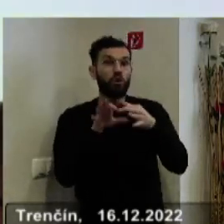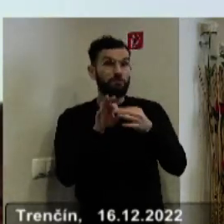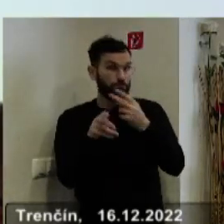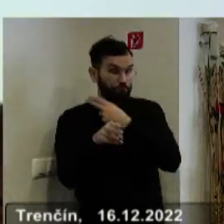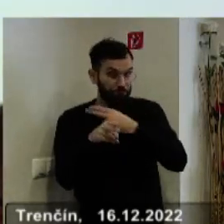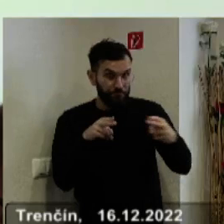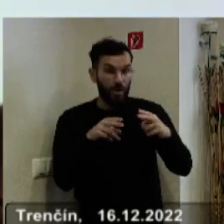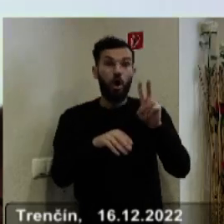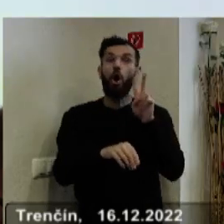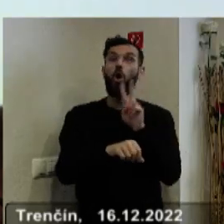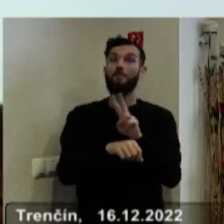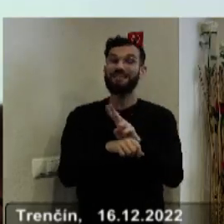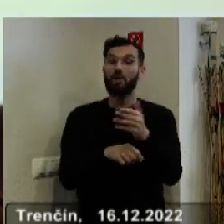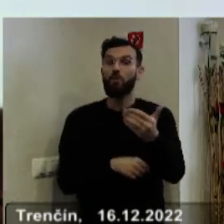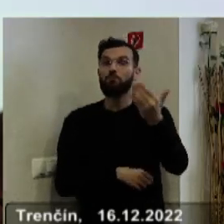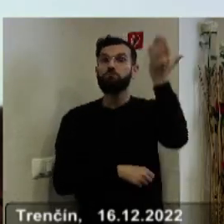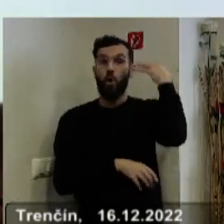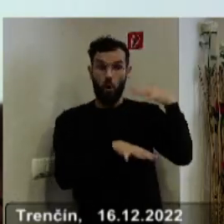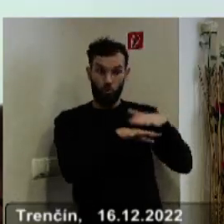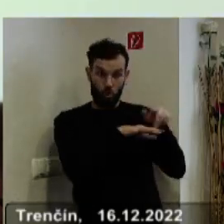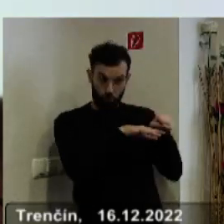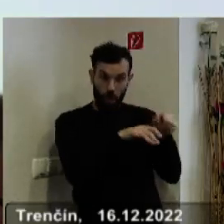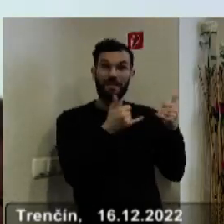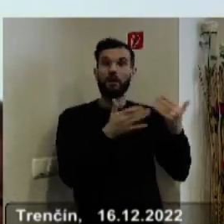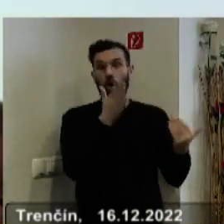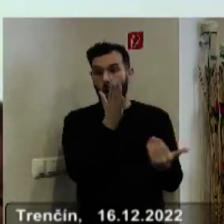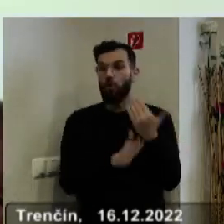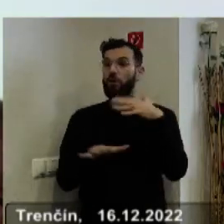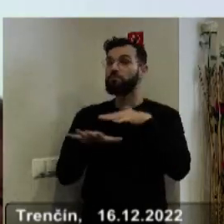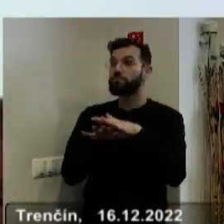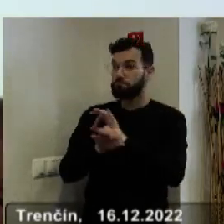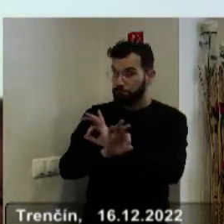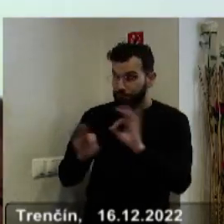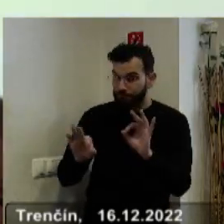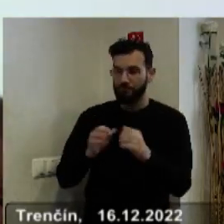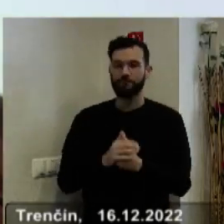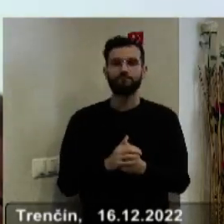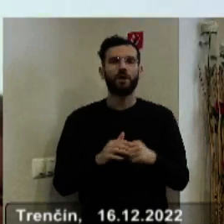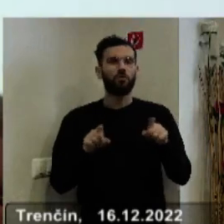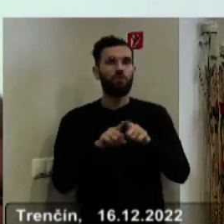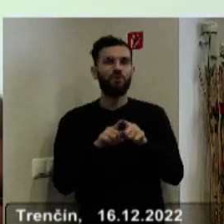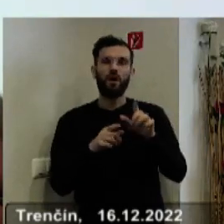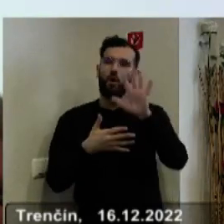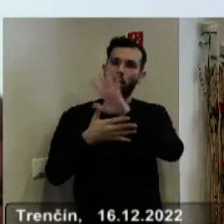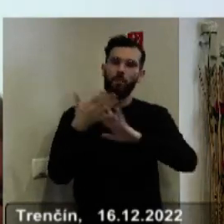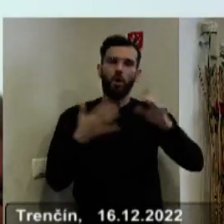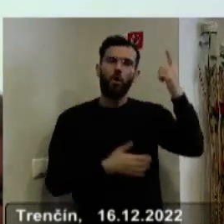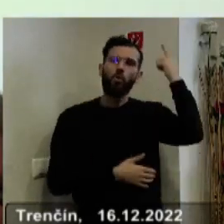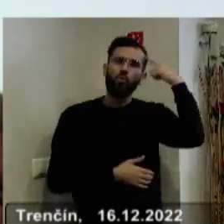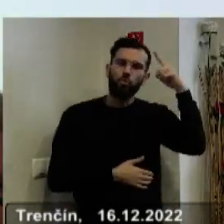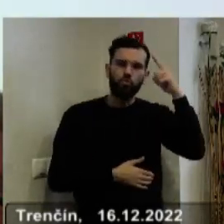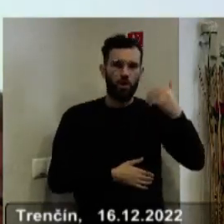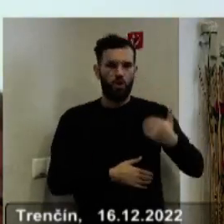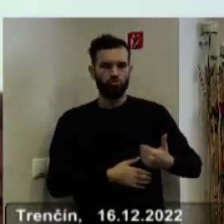opatrení prijatých z predschádzajúcich kontrol. Tu za oblast kultúry, školstva, sociálnych